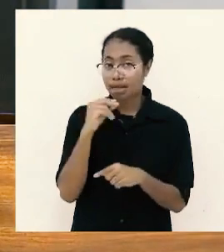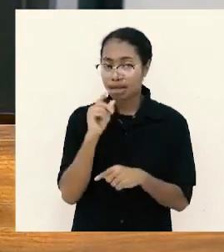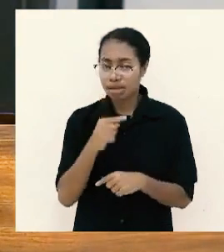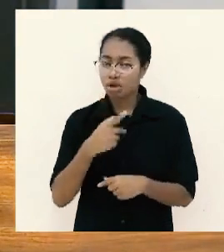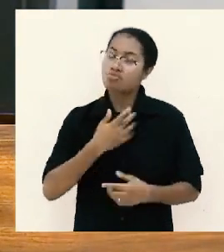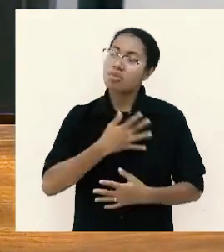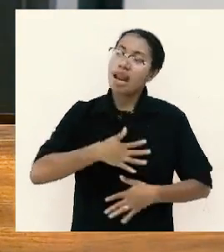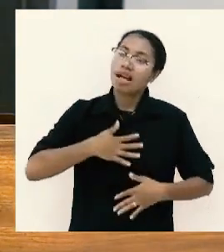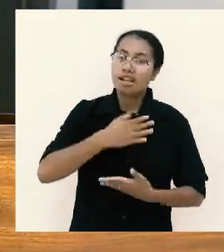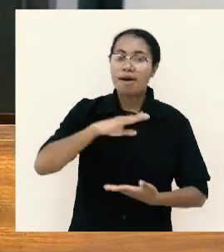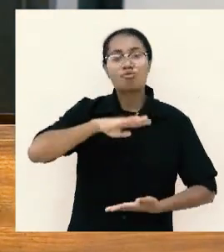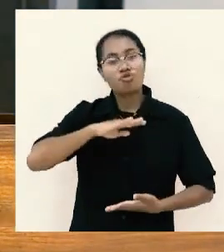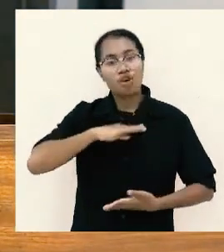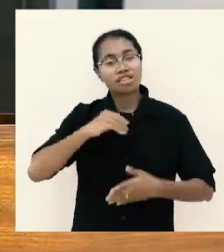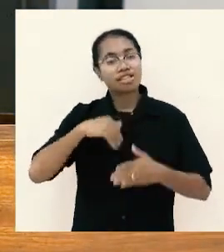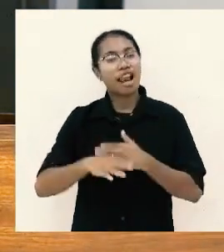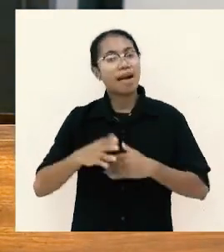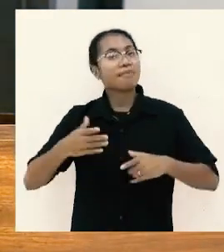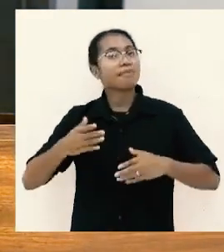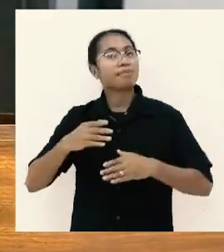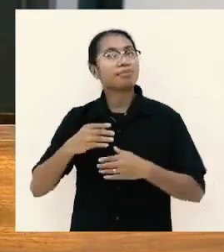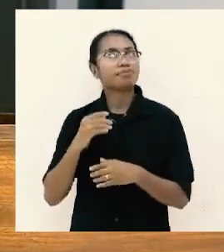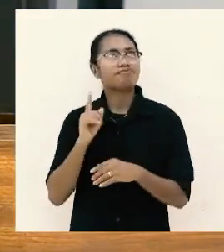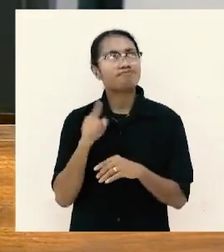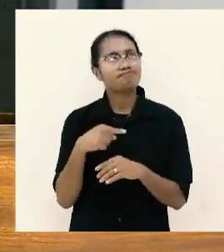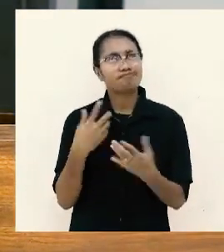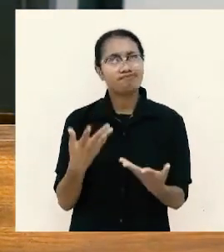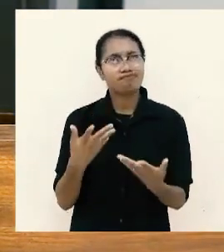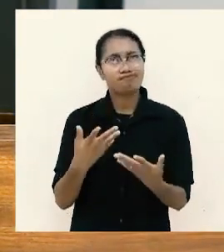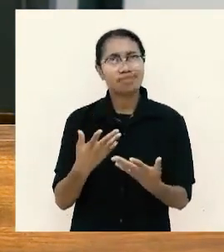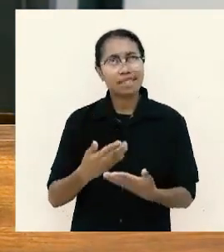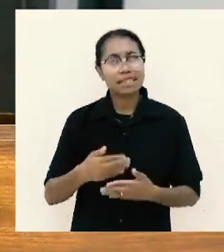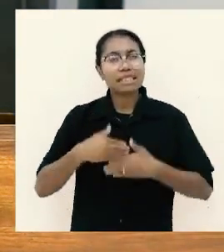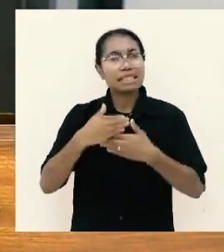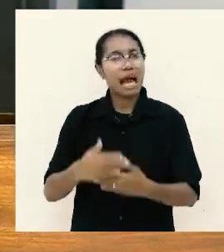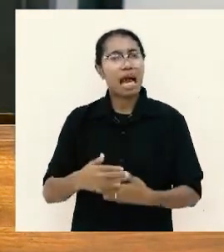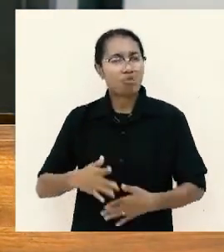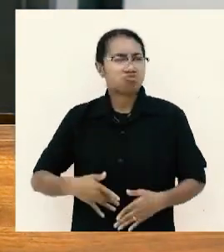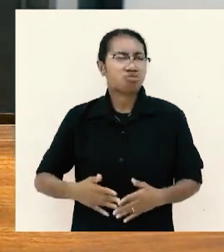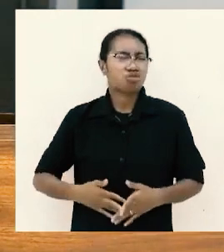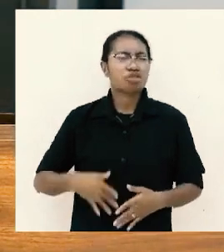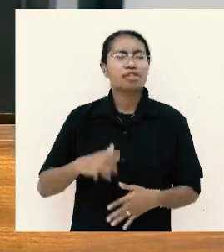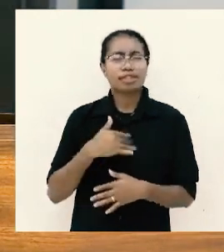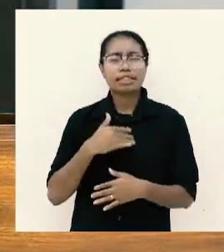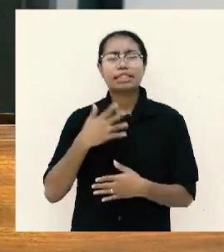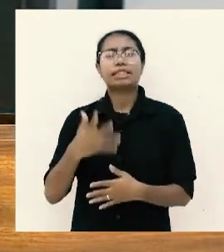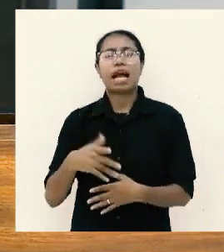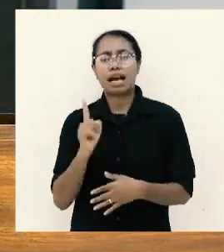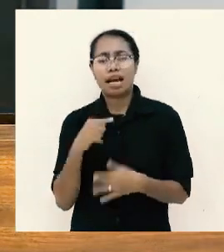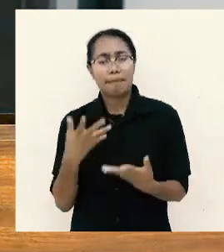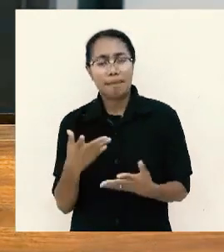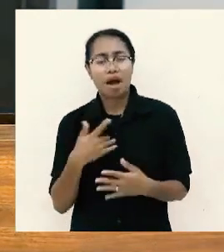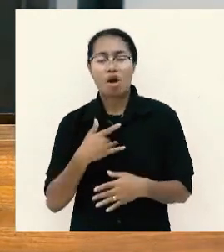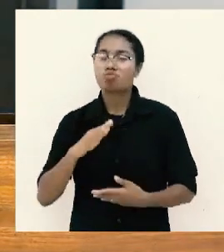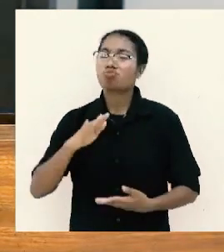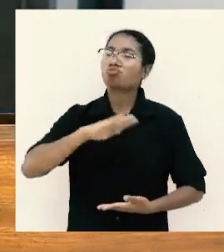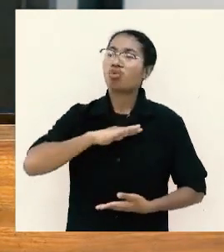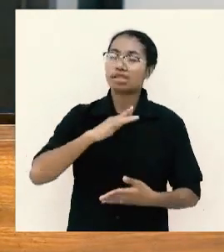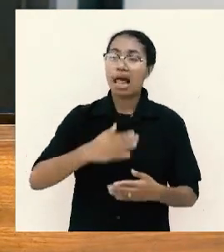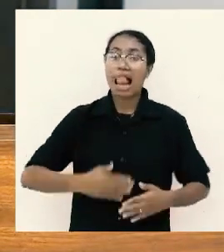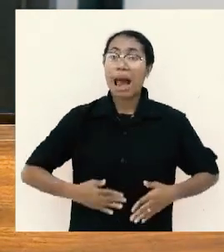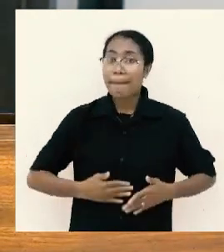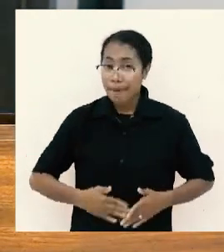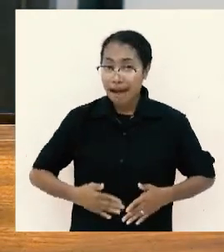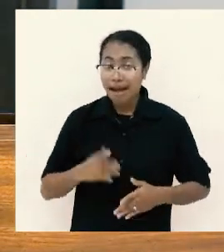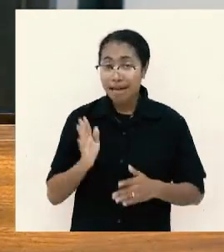puas dalam kelimpahan atau dalam kenyang jadi bukan hanya puas dalam keadaan lapar dan kurang